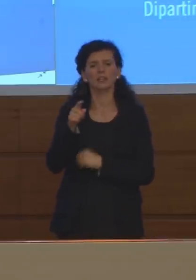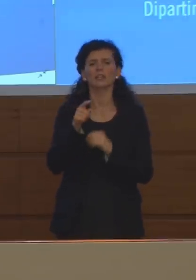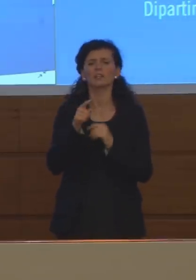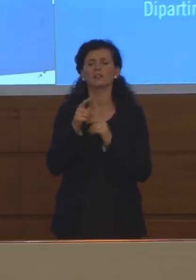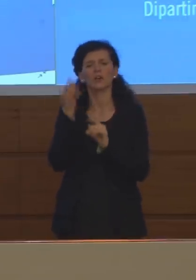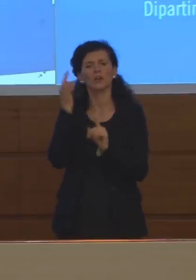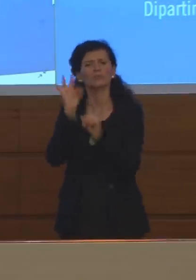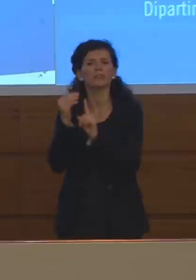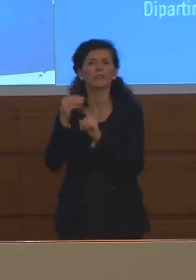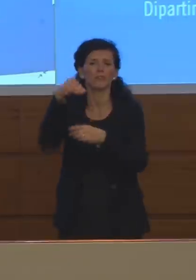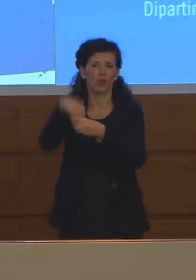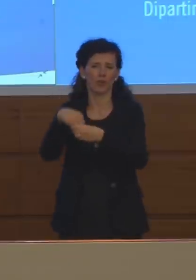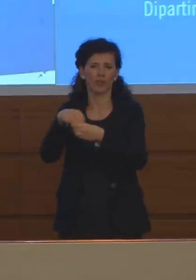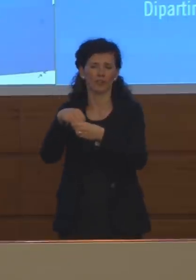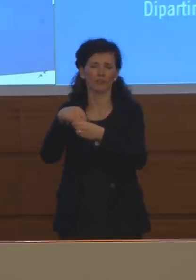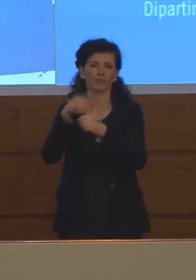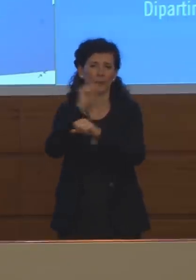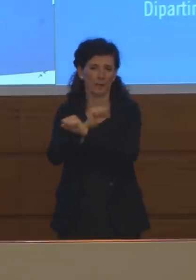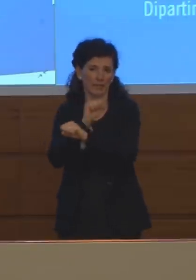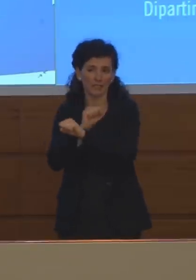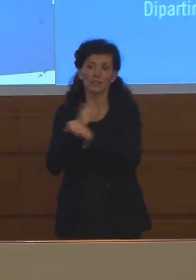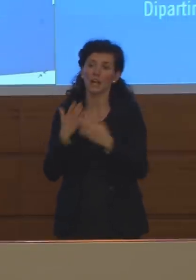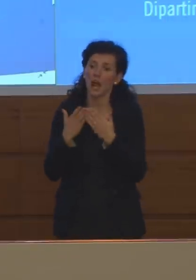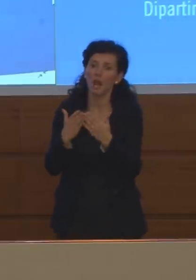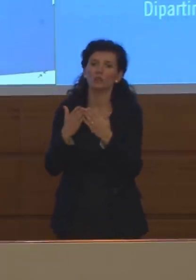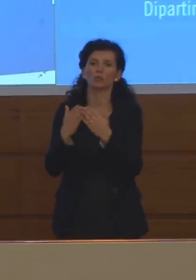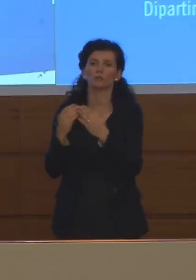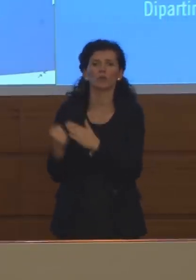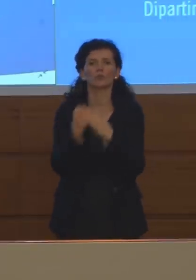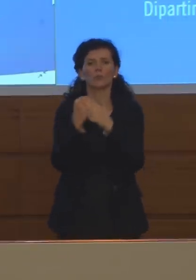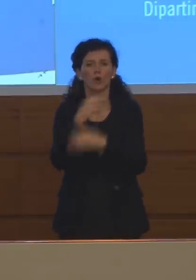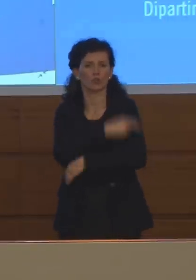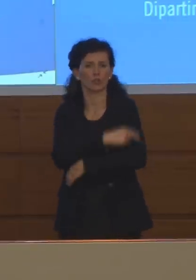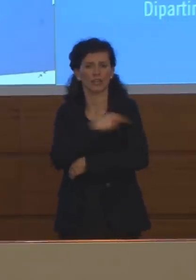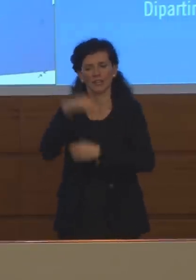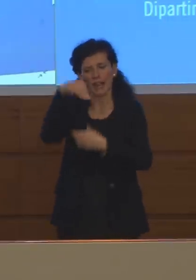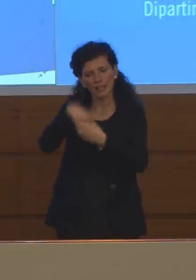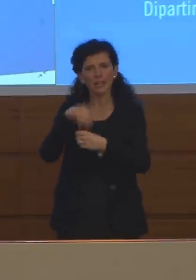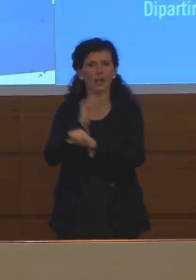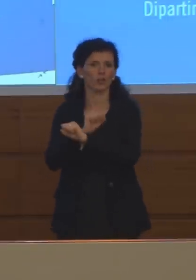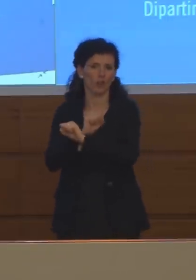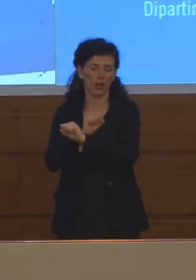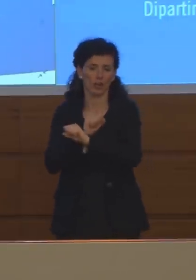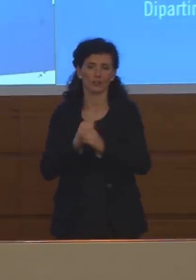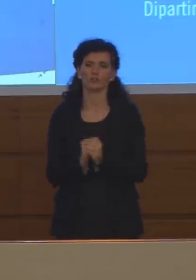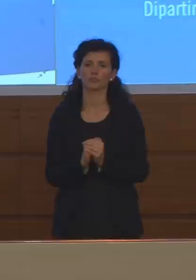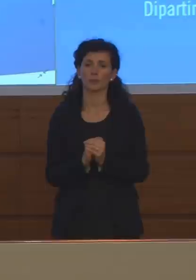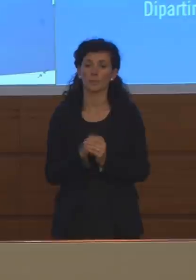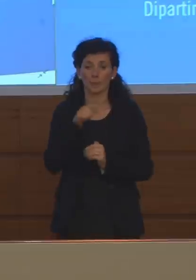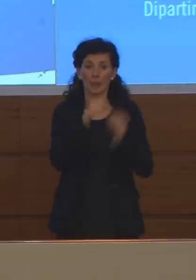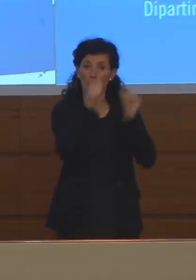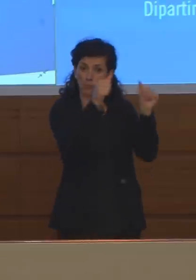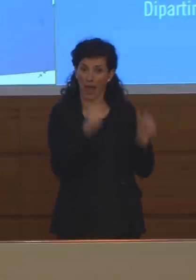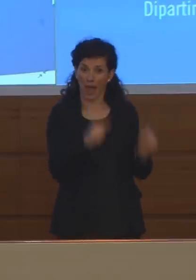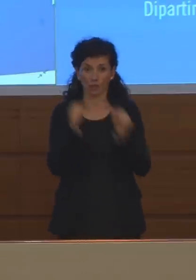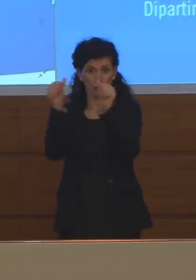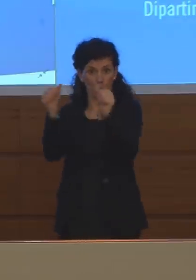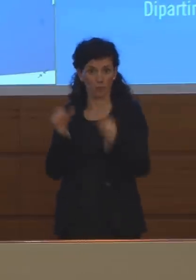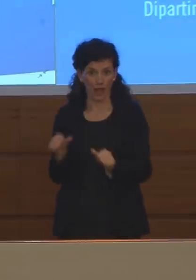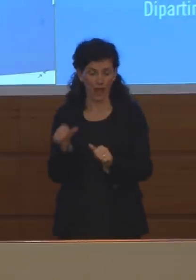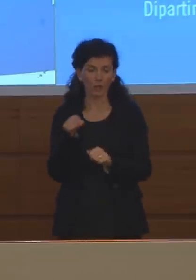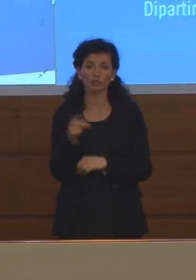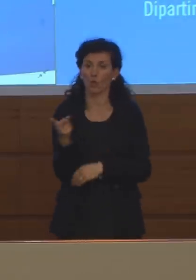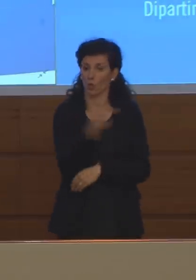istituti penitenziari a supporto delle attività sanitarie negli istituti penitenziari. Questi bandi scadranno, quello per